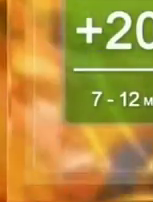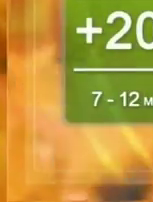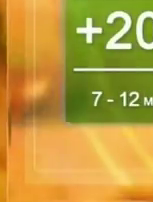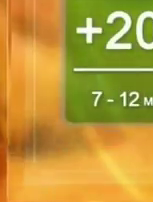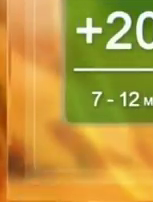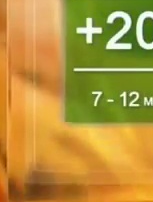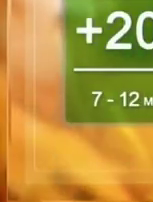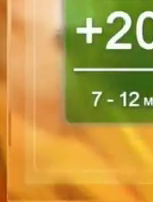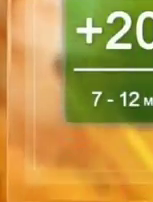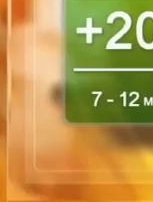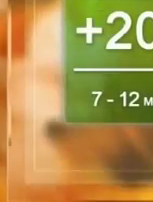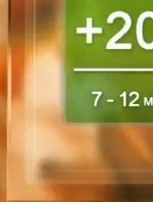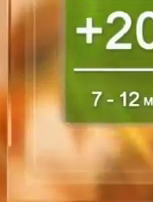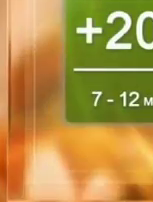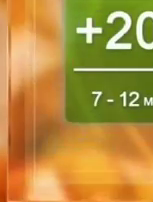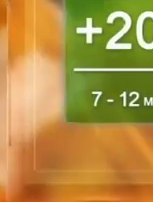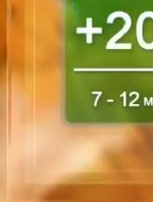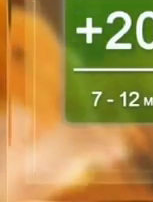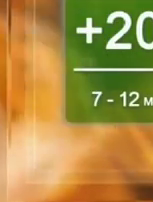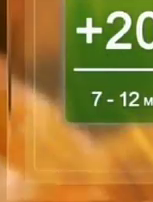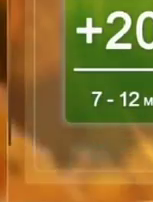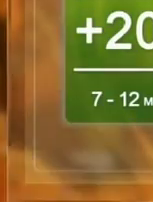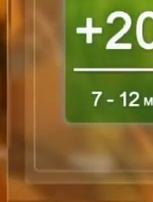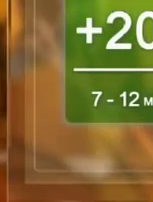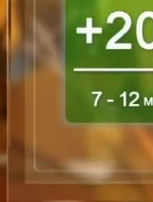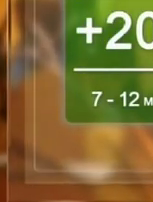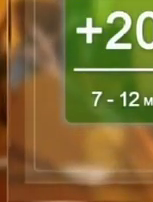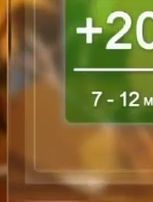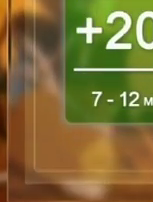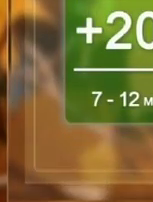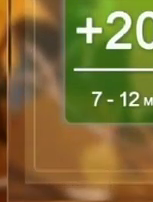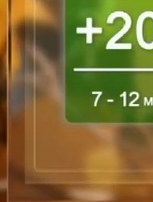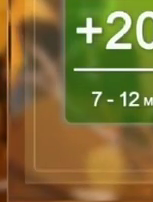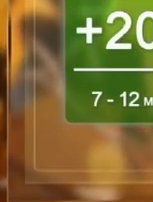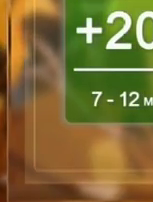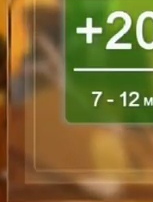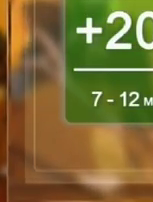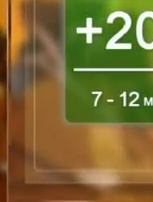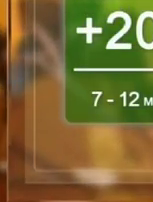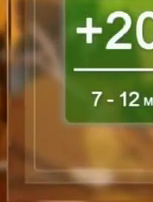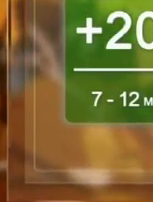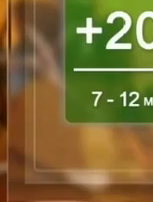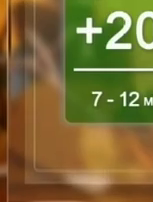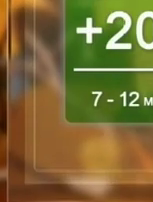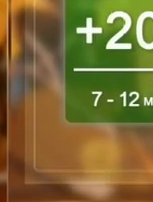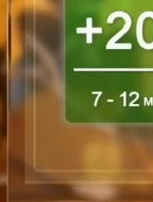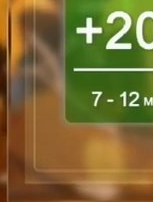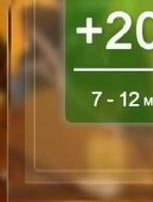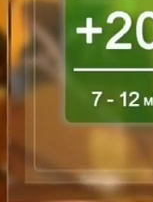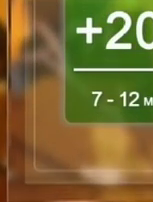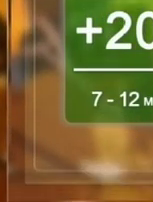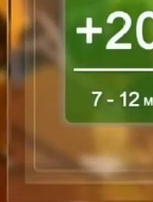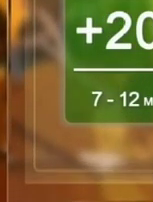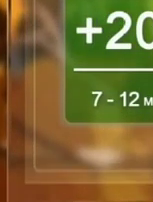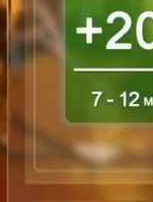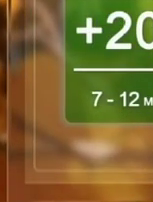15 вересня на Хмельниччині синоптики прогнозують мінливу хмарність, без опадів. Вітер південно-східного напрямку – 7-12 метрів